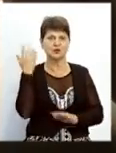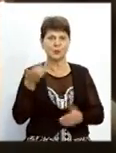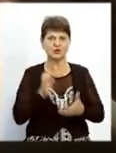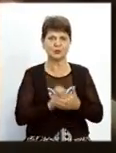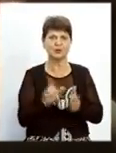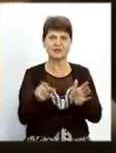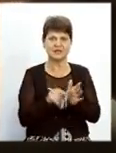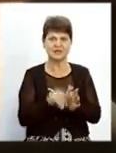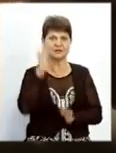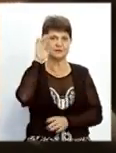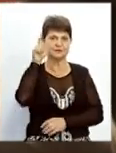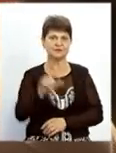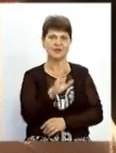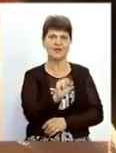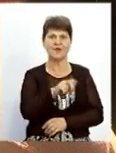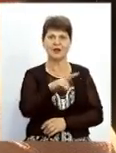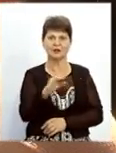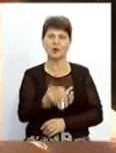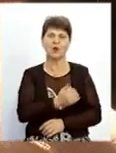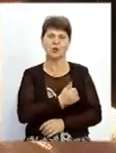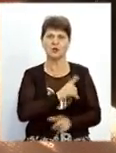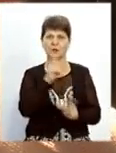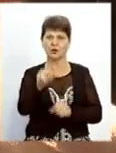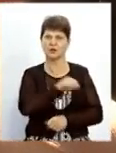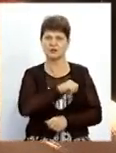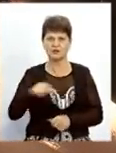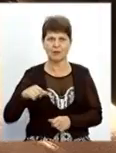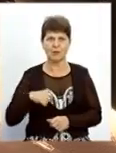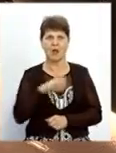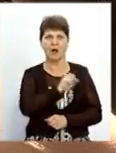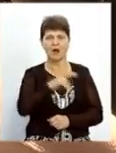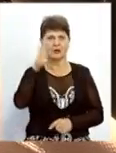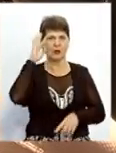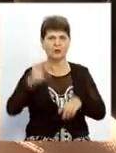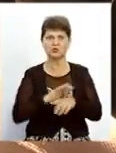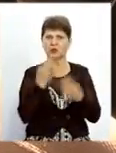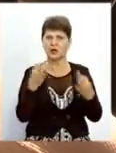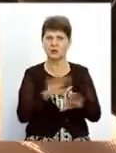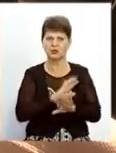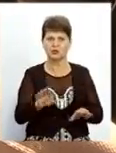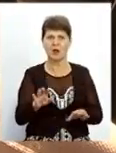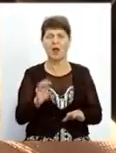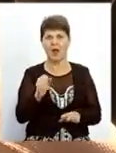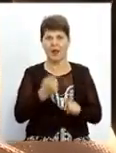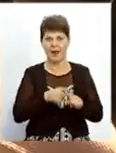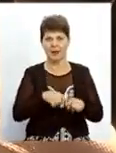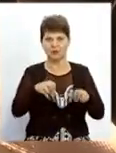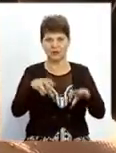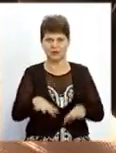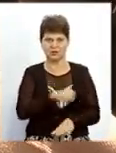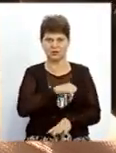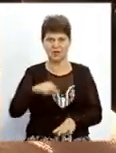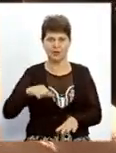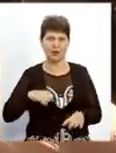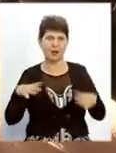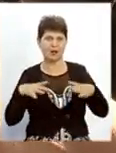поїхати сама з допомогою, але мене чоловік не пускав, ми відправляли. А це я сама вирішила поїхати, і не було